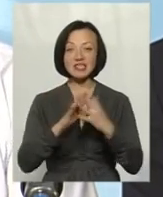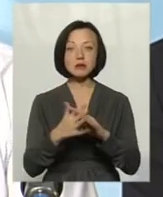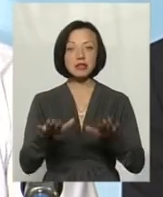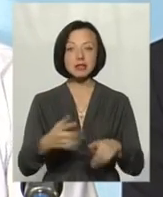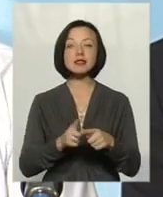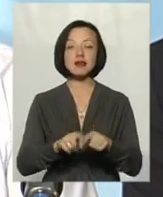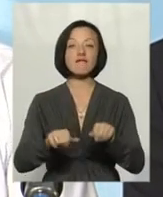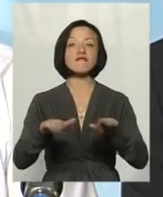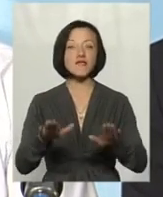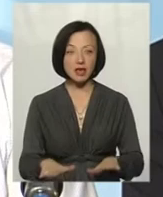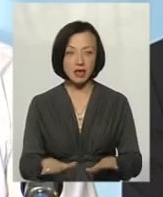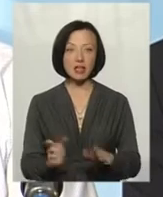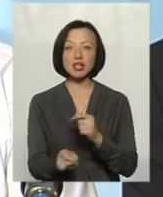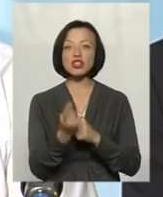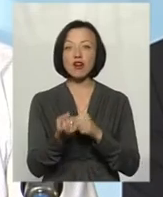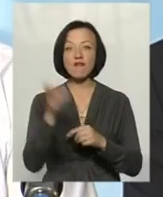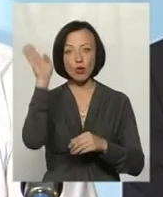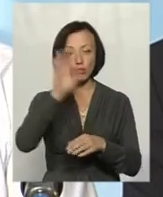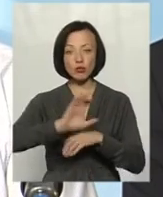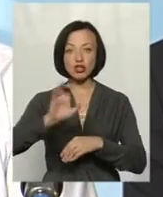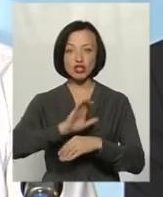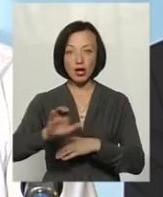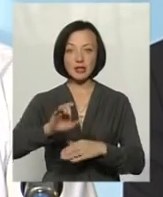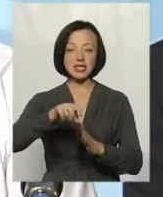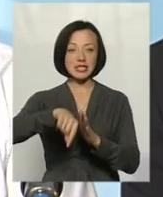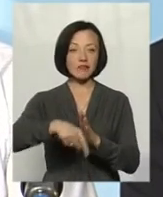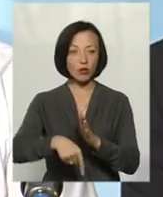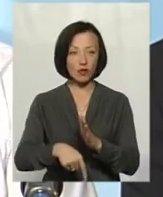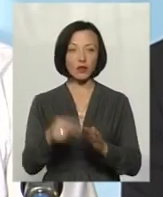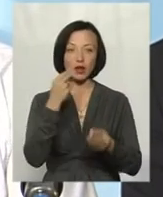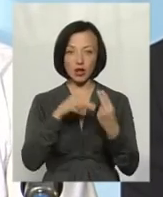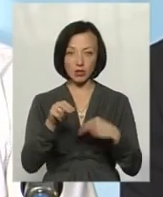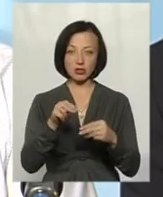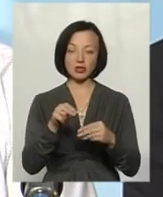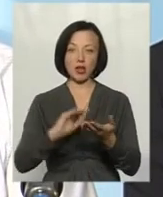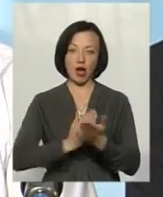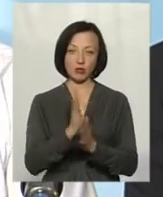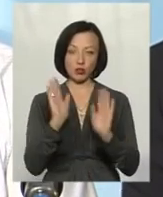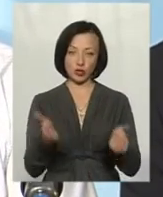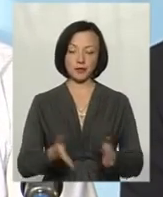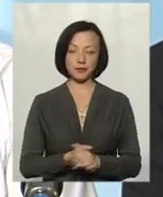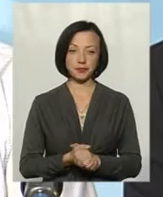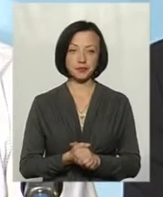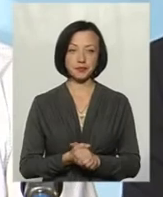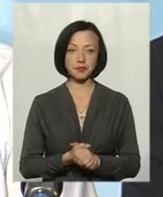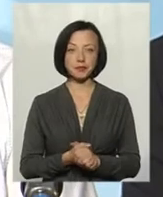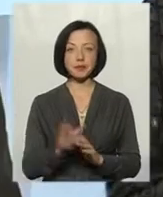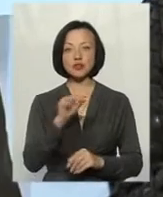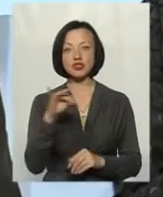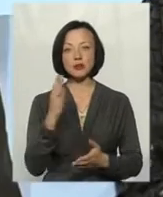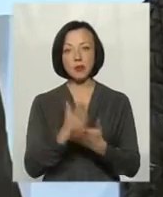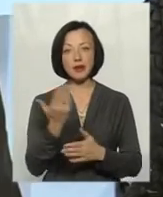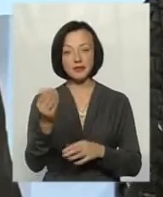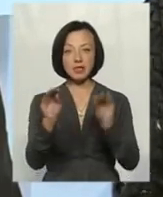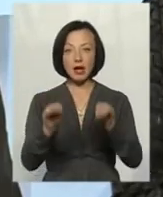це є вихід і джерело водопостачання з якістю води, яка на рівень буде вищий, чим в криницях. Чи маєте дані,